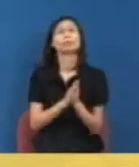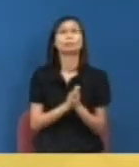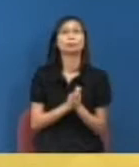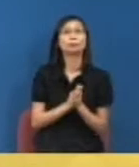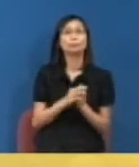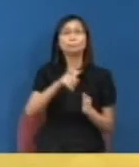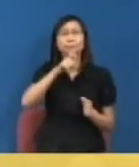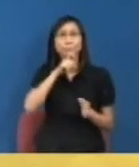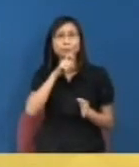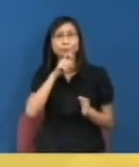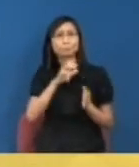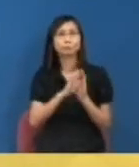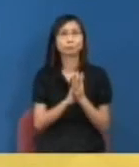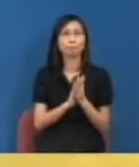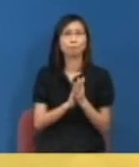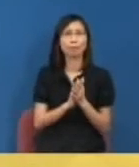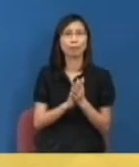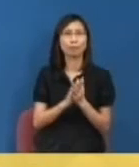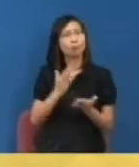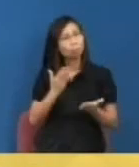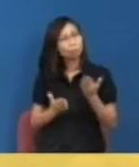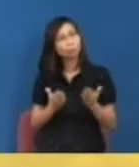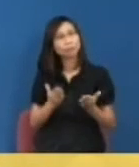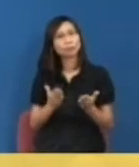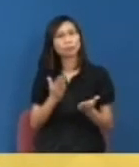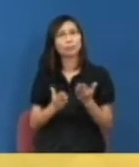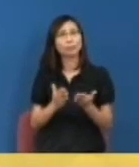是有可能是必要之惡